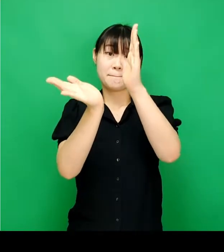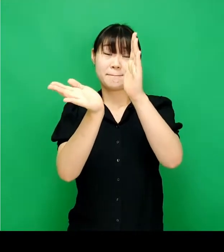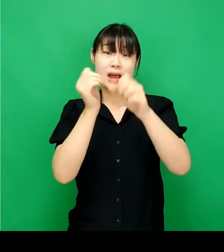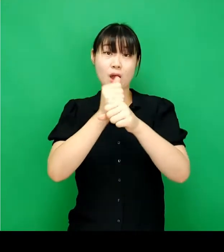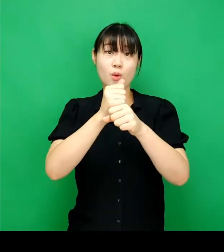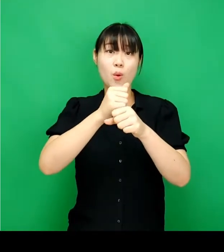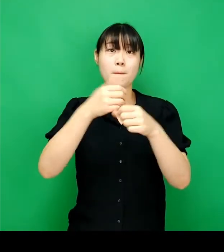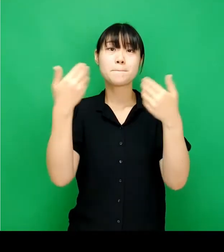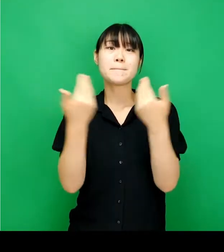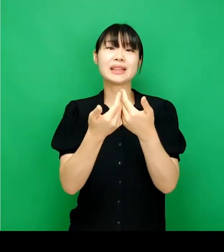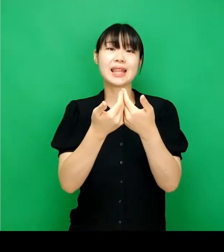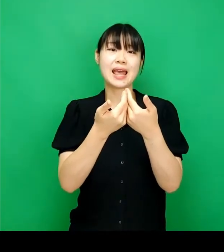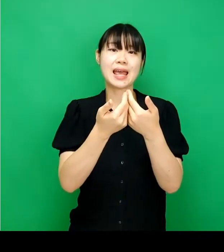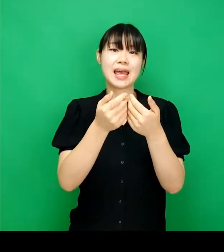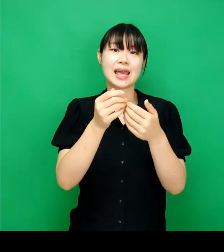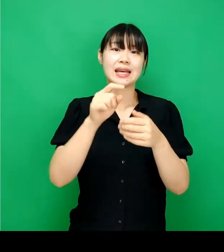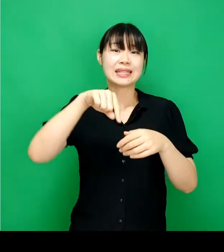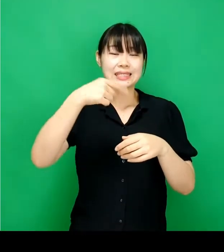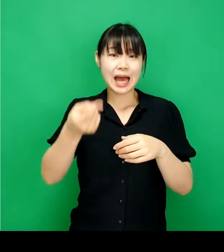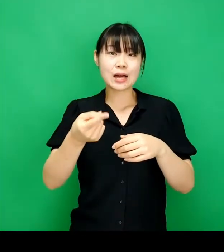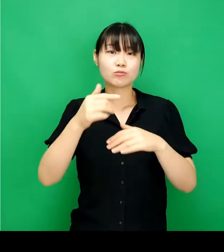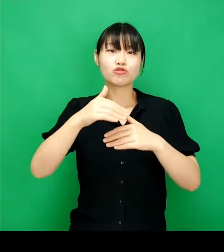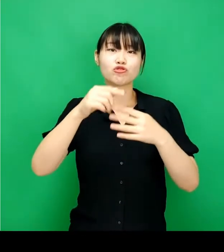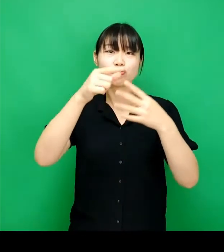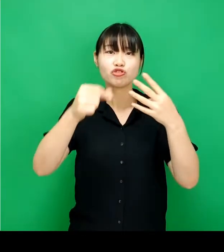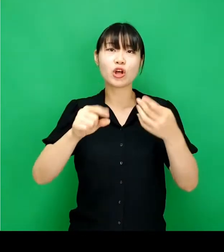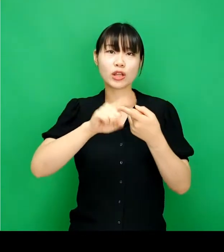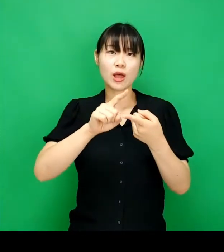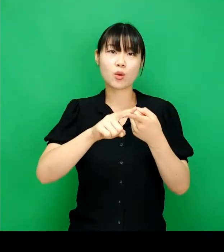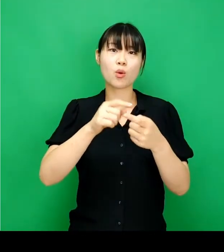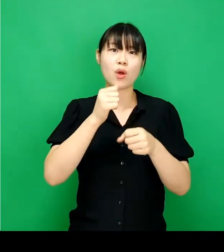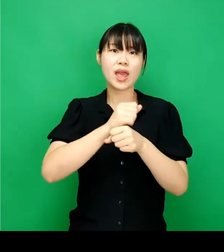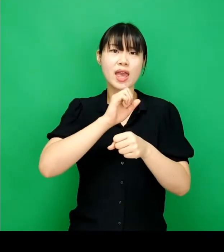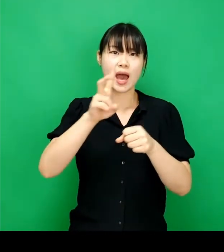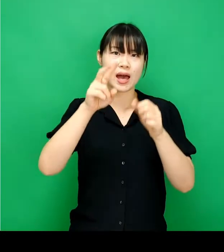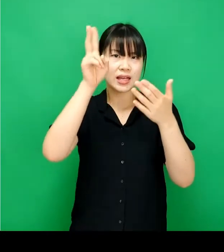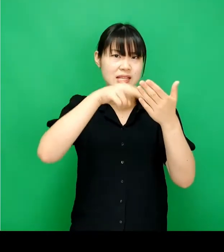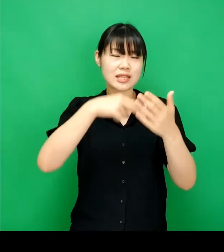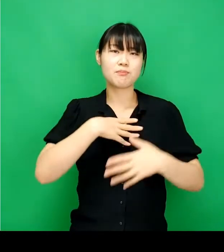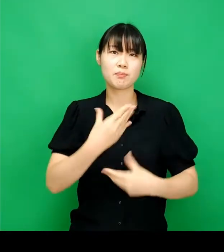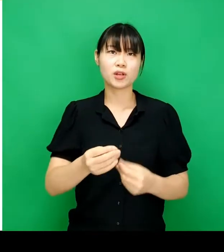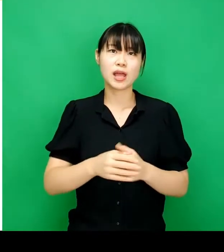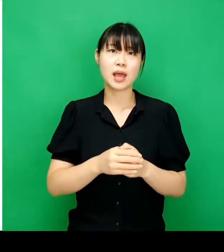배치하고 반대 방향으로 그 다음 크기 순서대로 배치해야 읽기 편합니다.